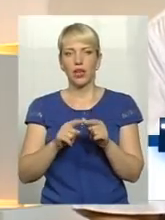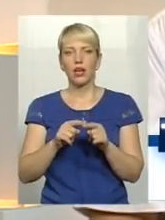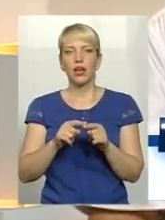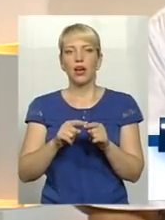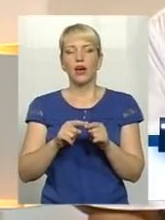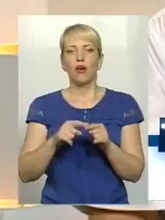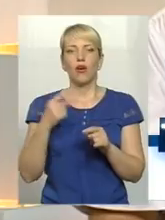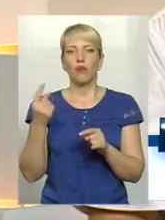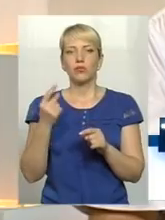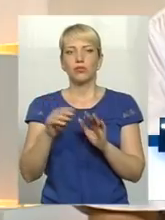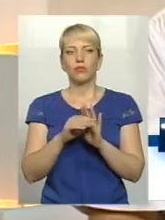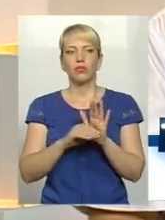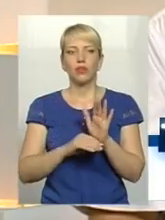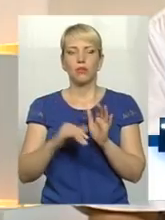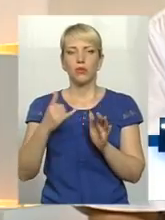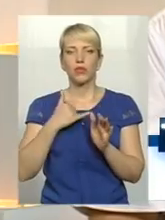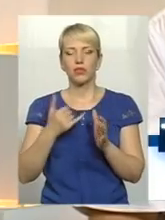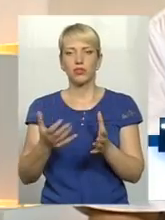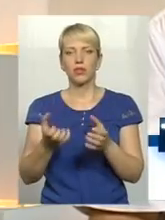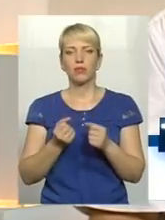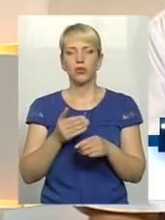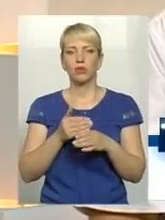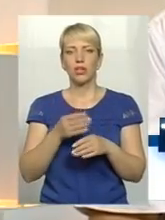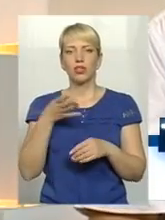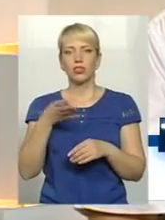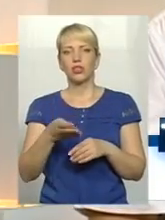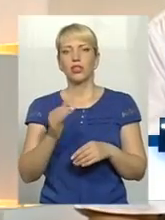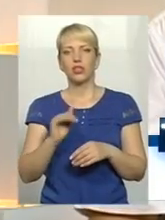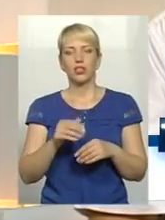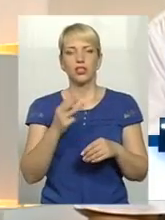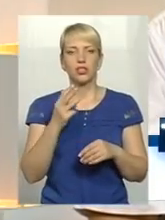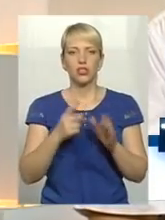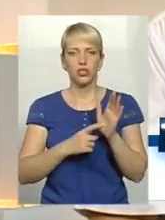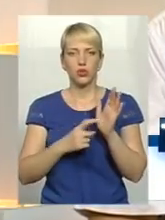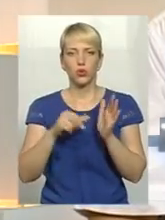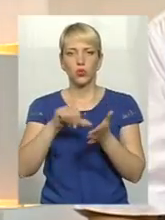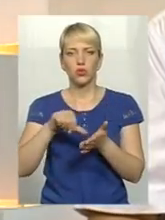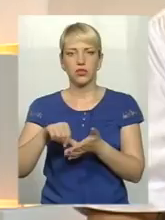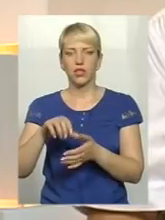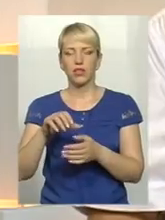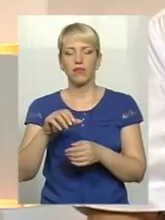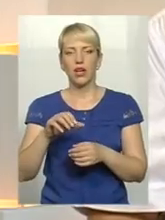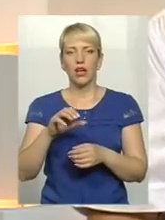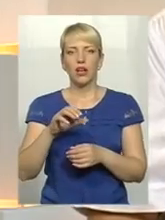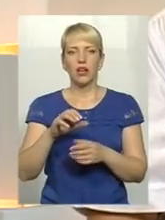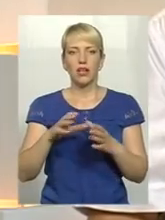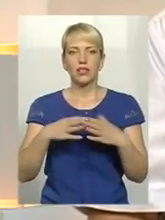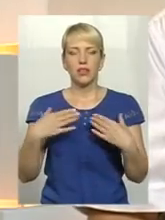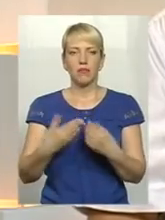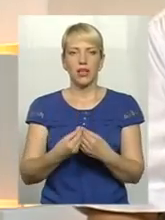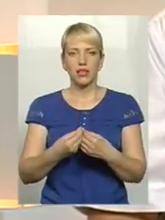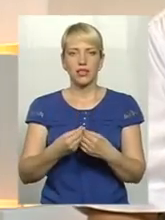програми, в нас отримали допомогу 4600 учасників і сім'ї загиблих. Це на суму